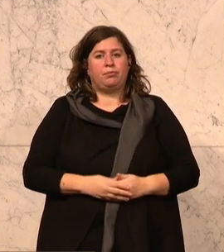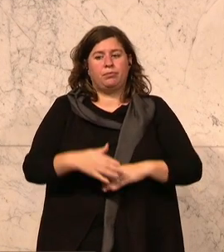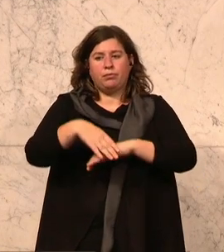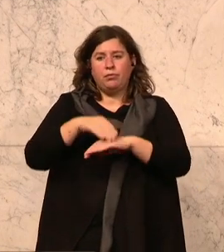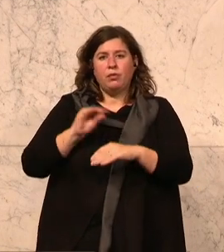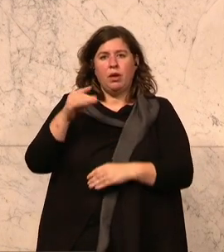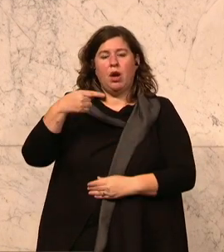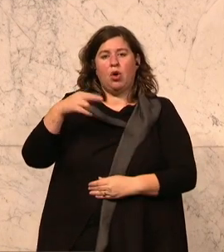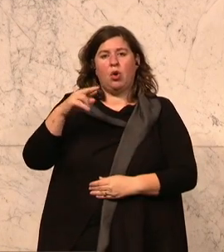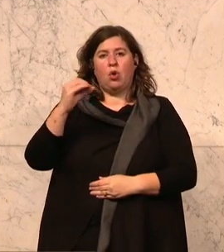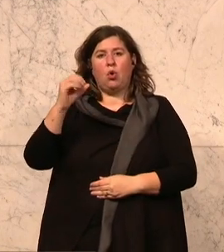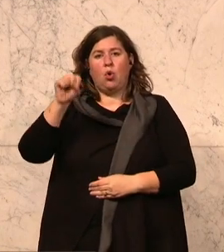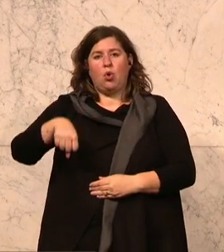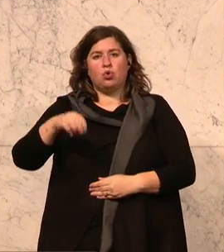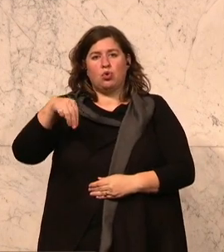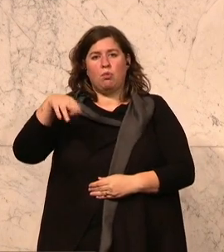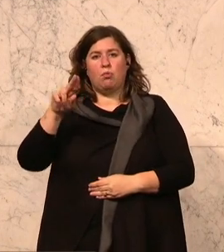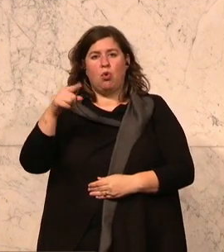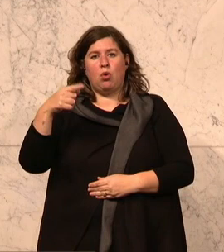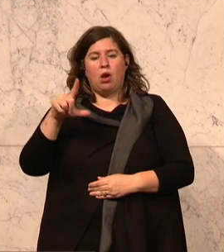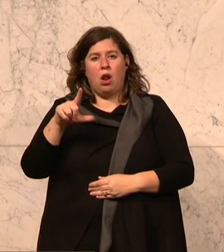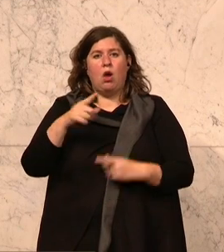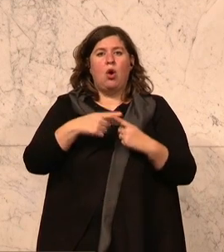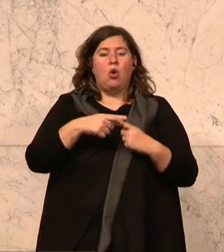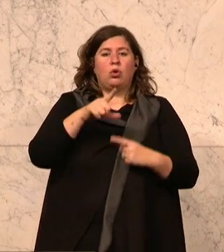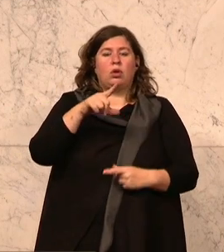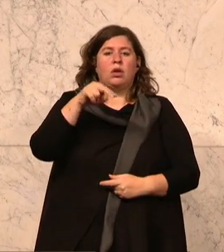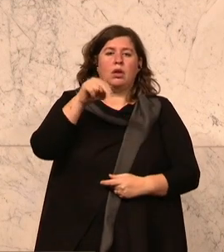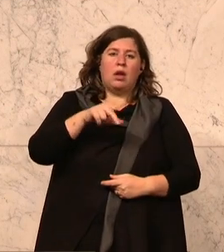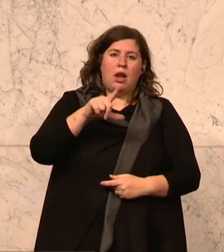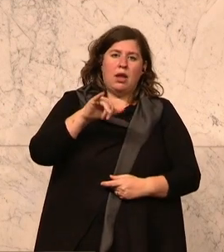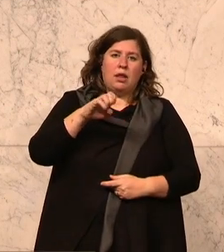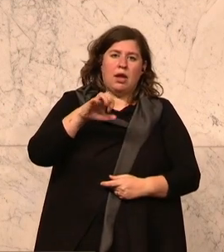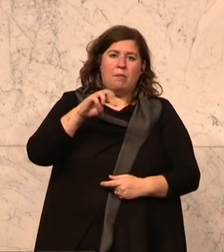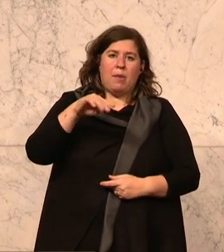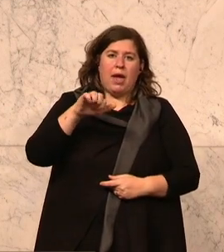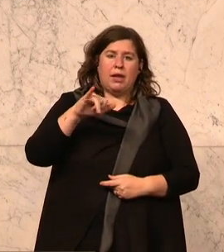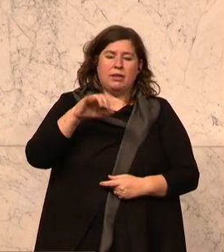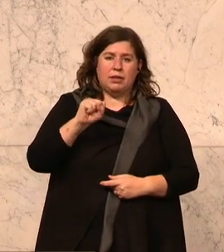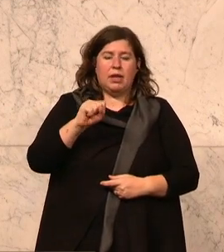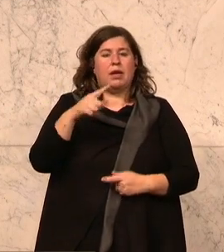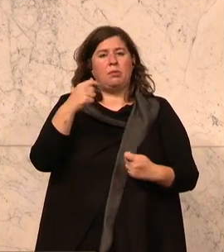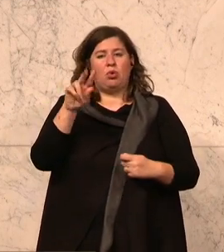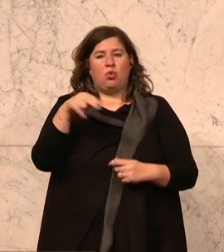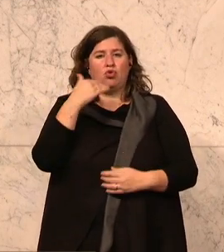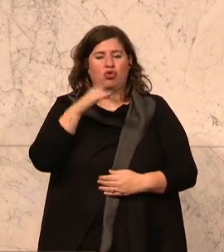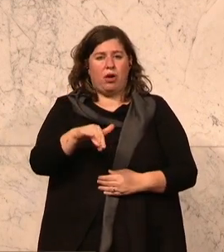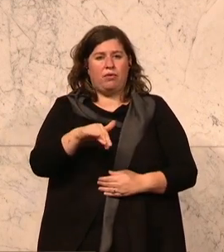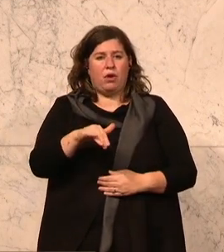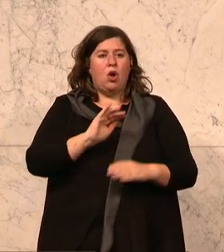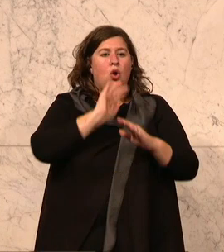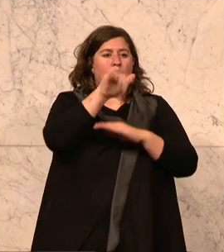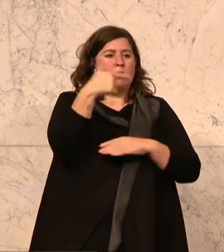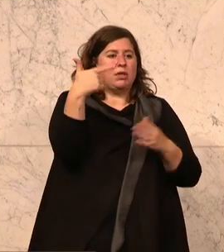Großmugl und Niederleis gibt es leider Unschärfe. Bei über 2000 Gemeinden in